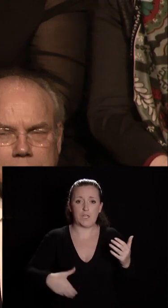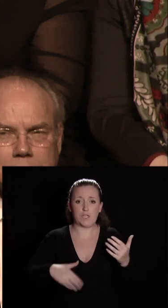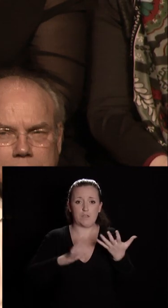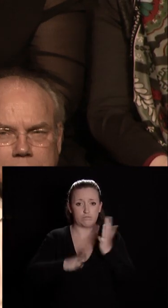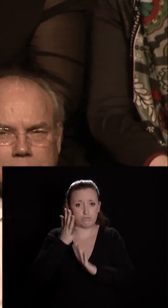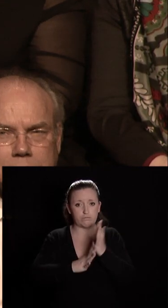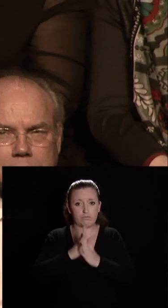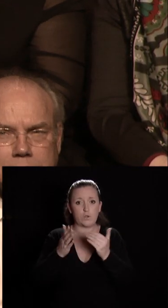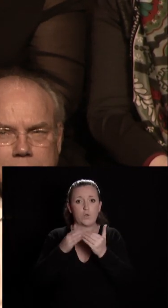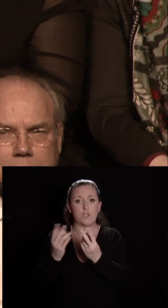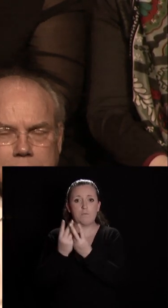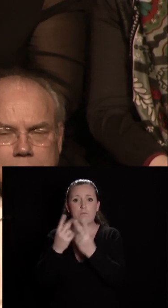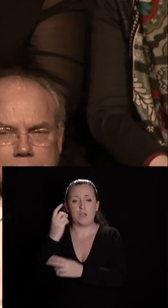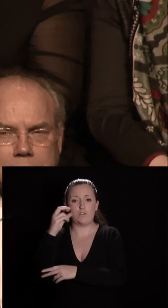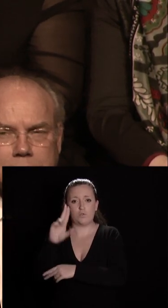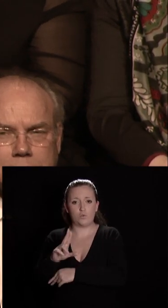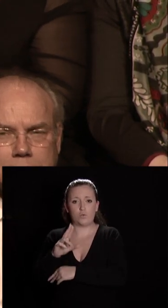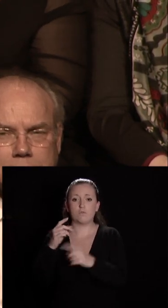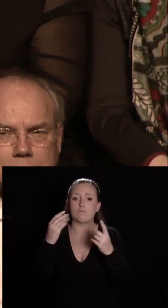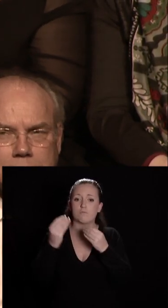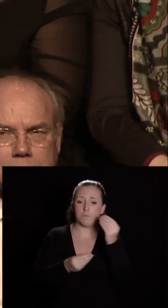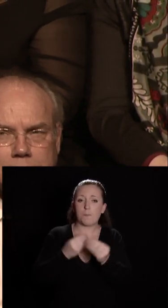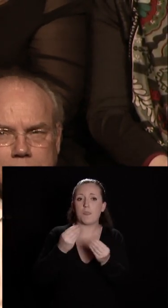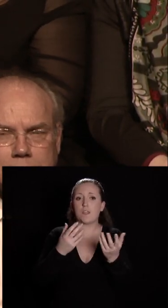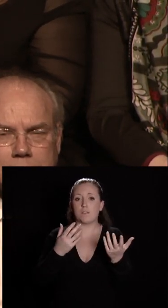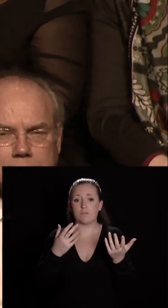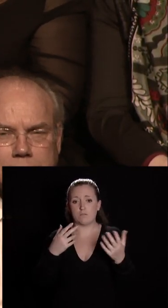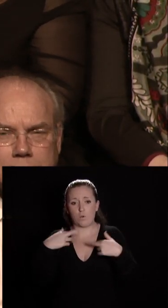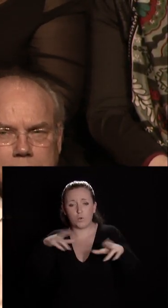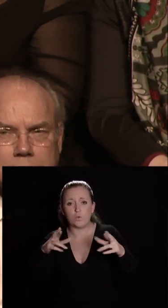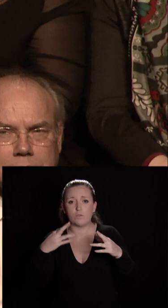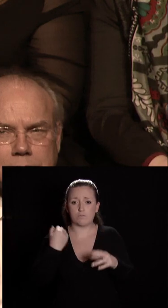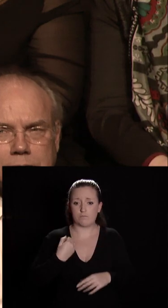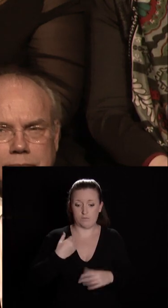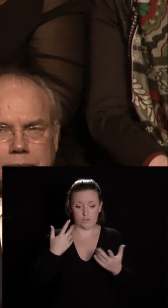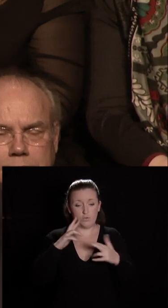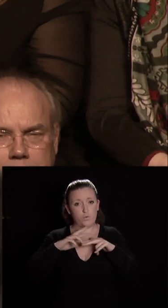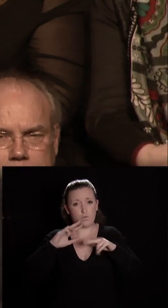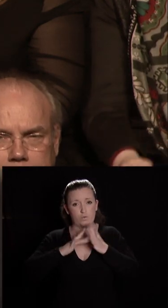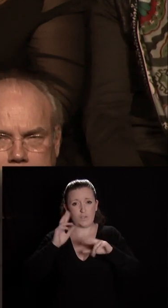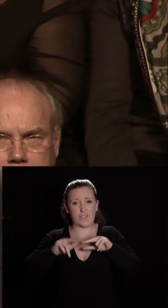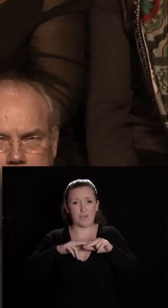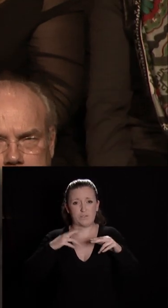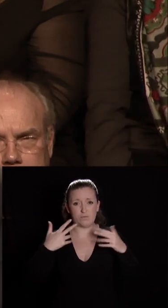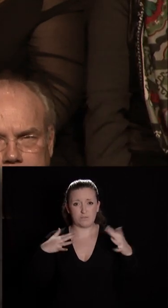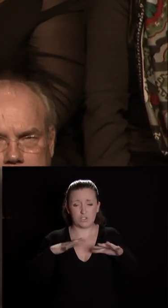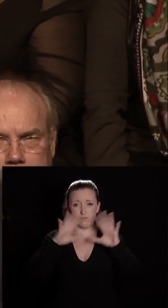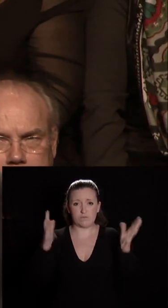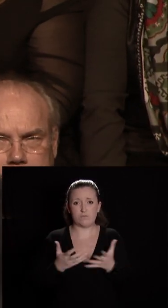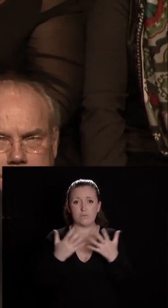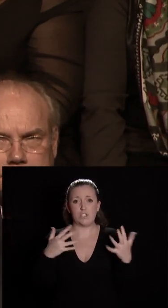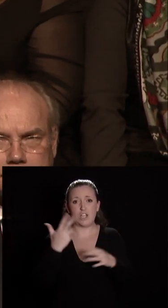mobilier urbain dégradé de la voirie le coût de toutes ces manifestations n'est pas neutre il s'élève au moins déjà à 300